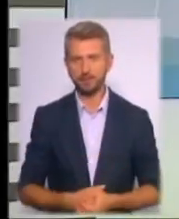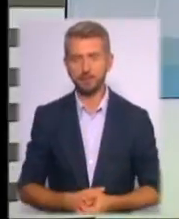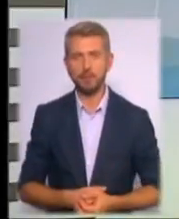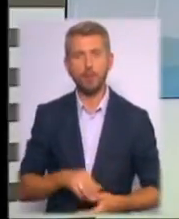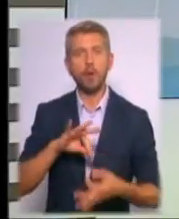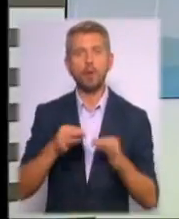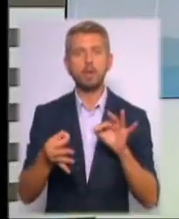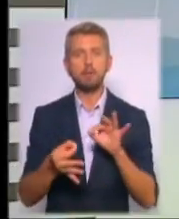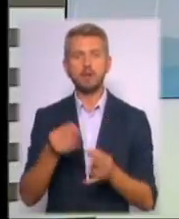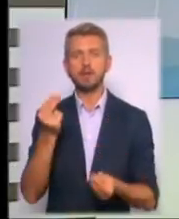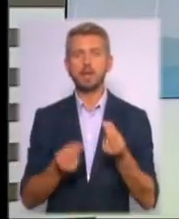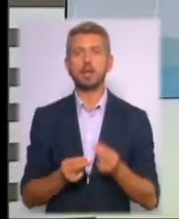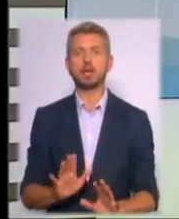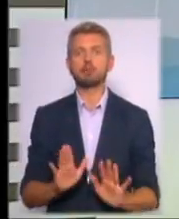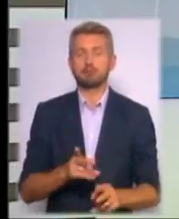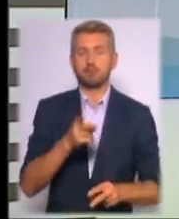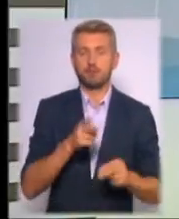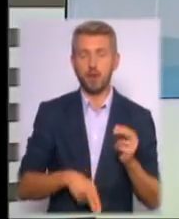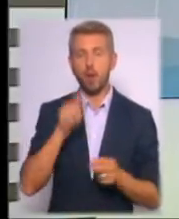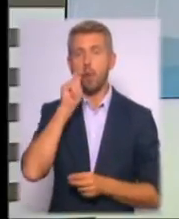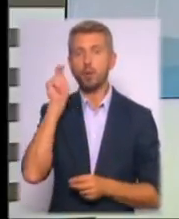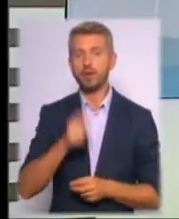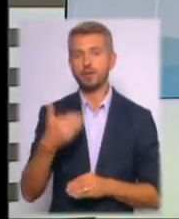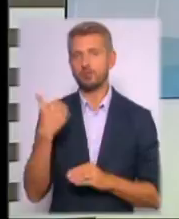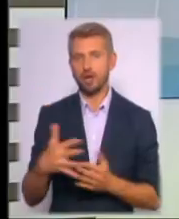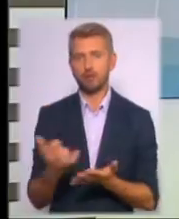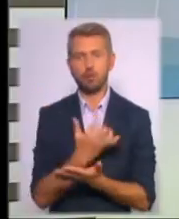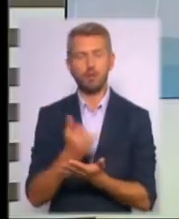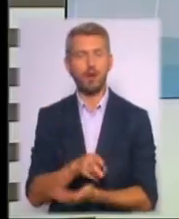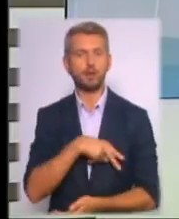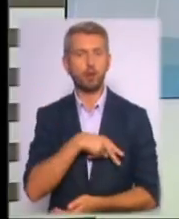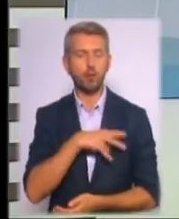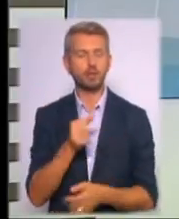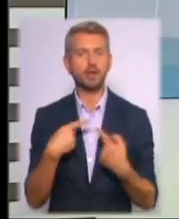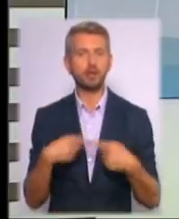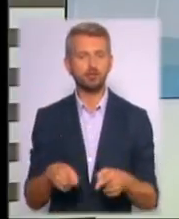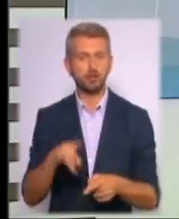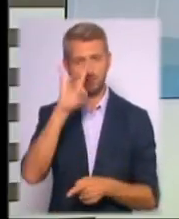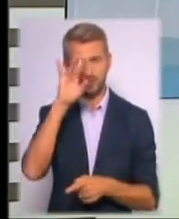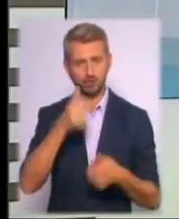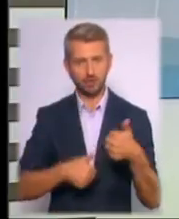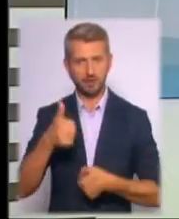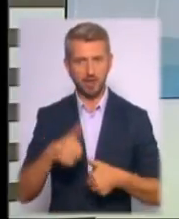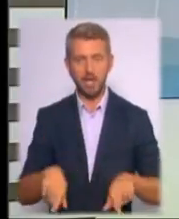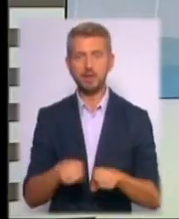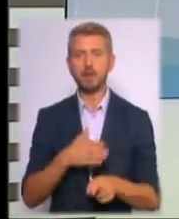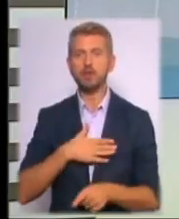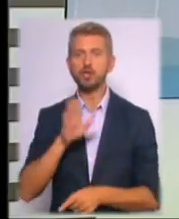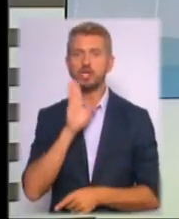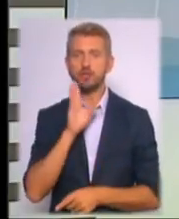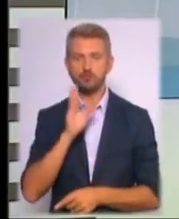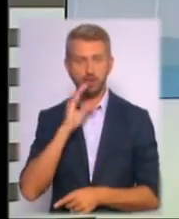Олімпійські ігри щойно завершилися, а українці вже здобувають нагороди на інших престижних стартах. Так, наші дівчата